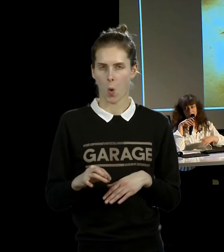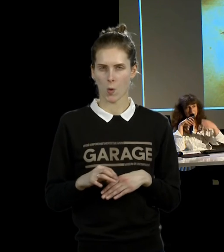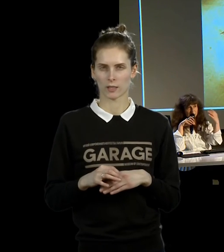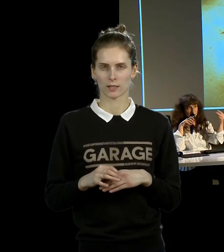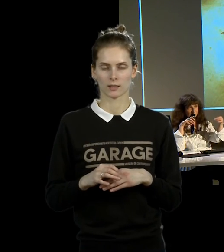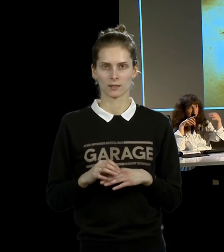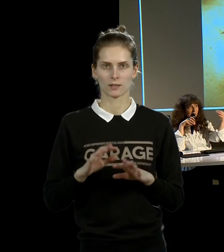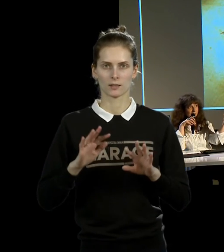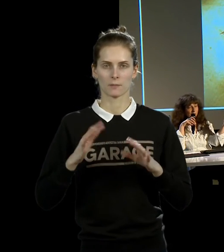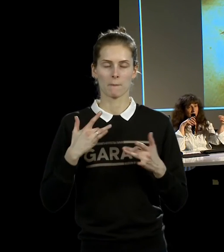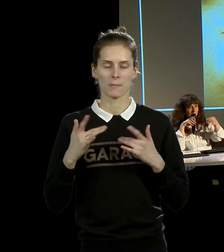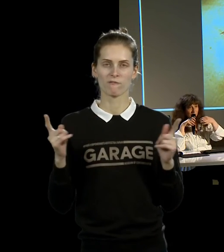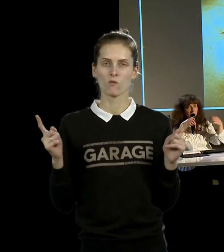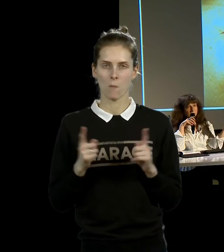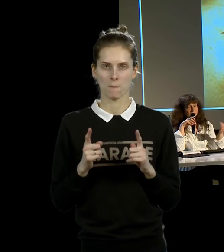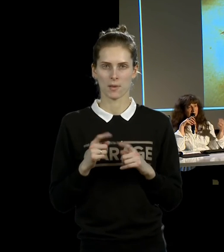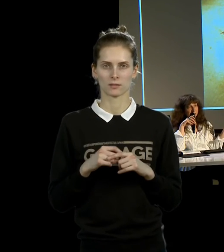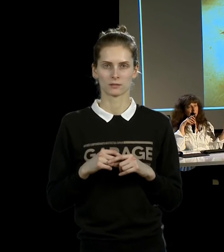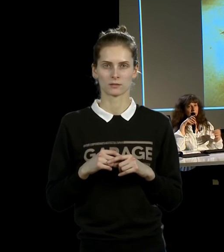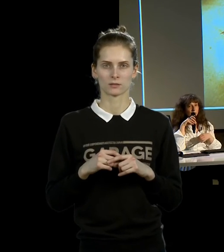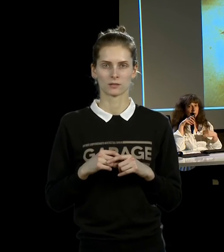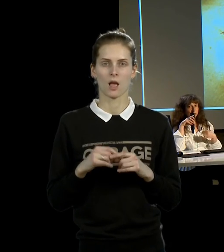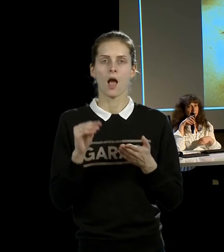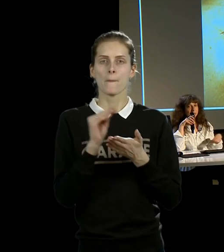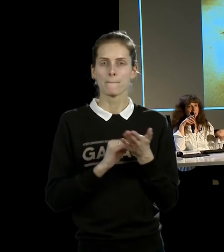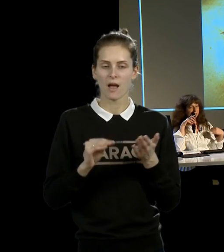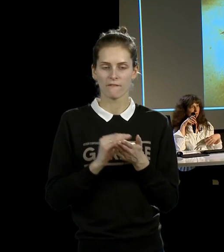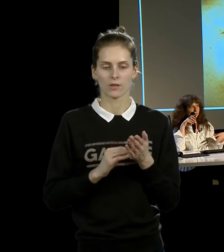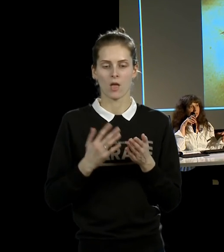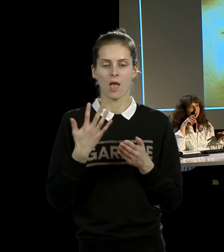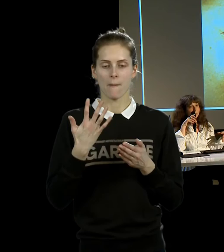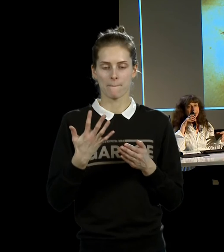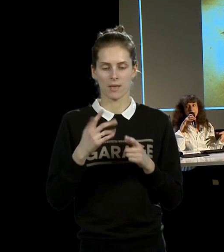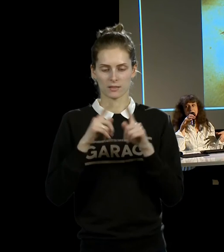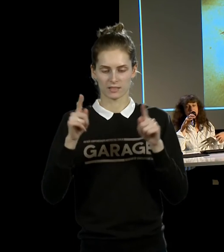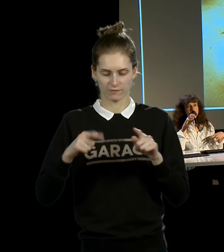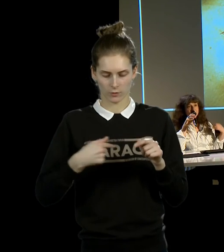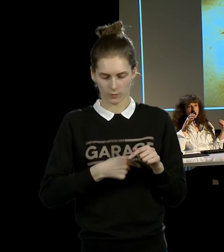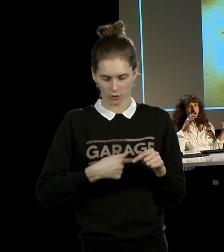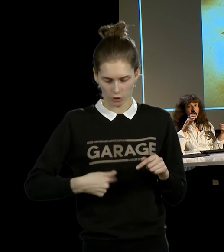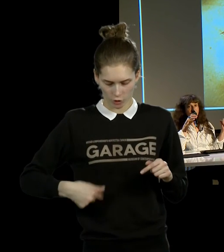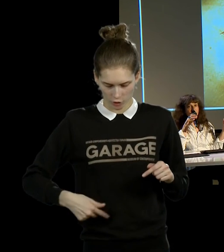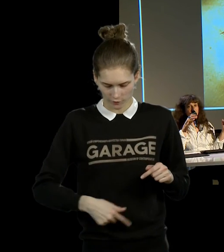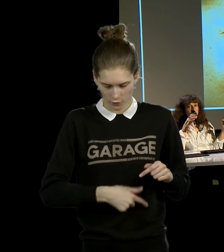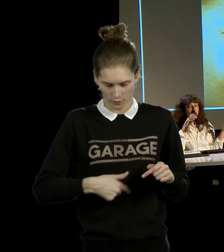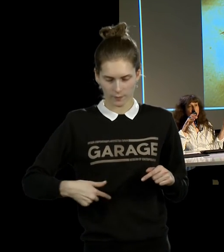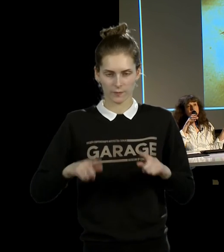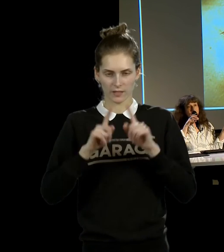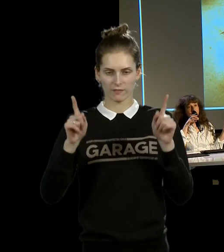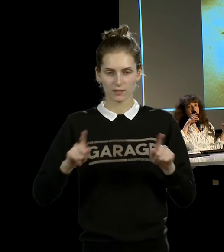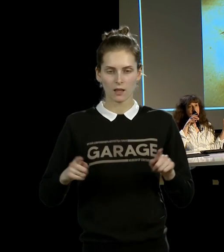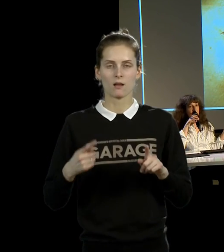повторяет эту пятиконечную звезду, которую она вырезает на животе. И название фильма